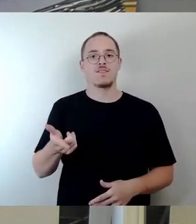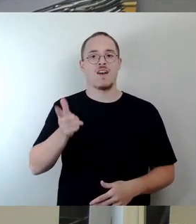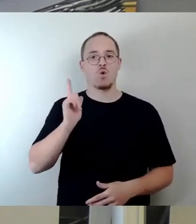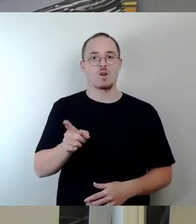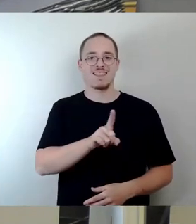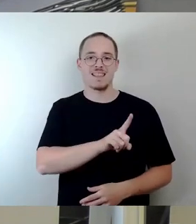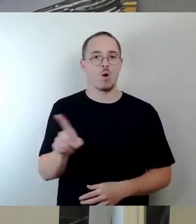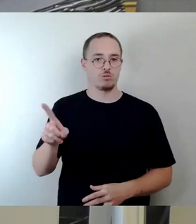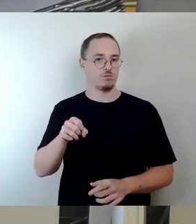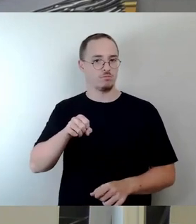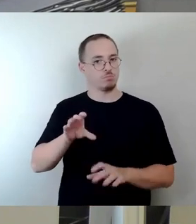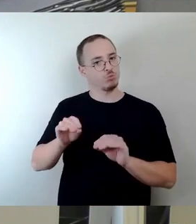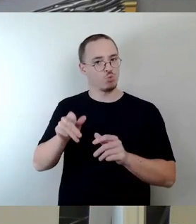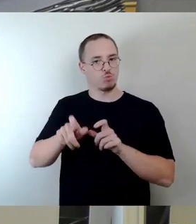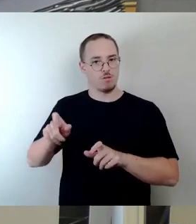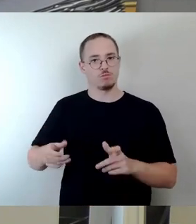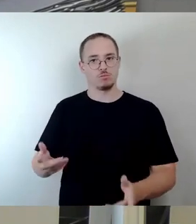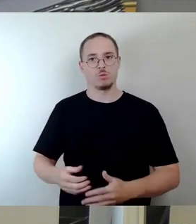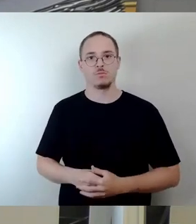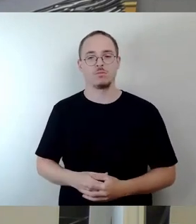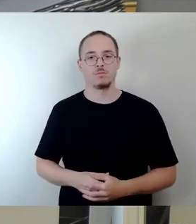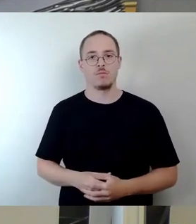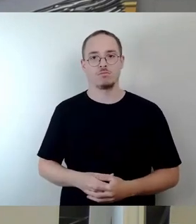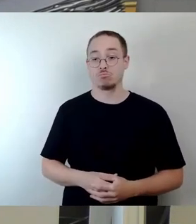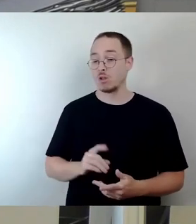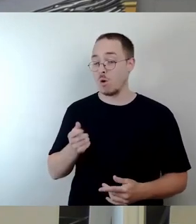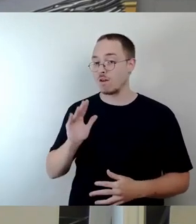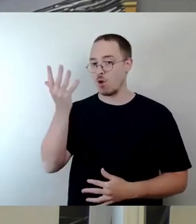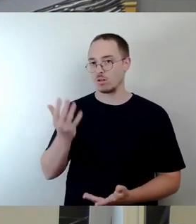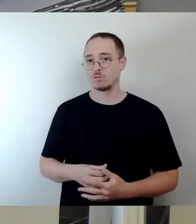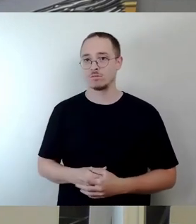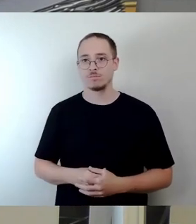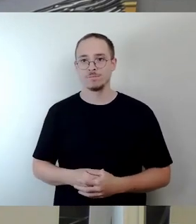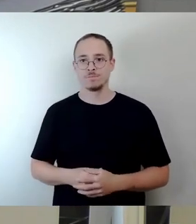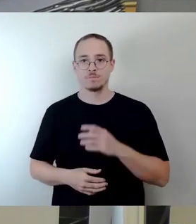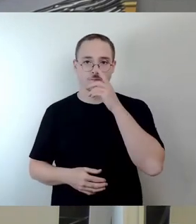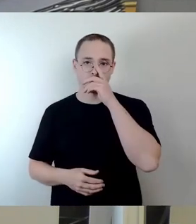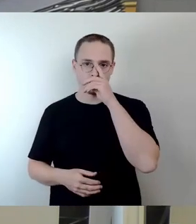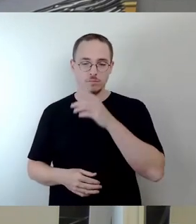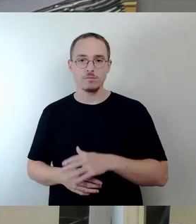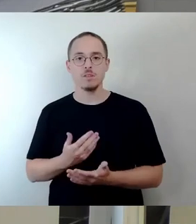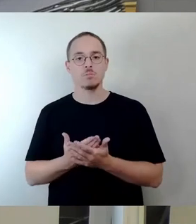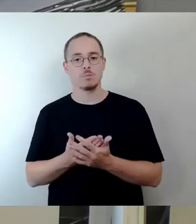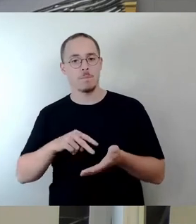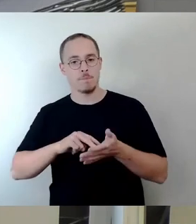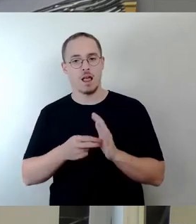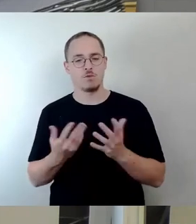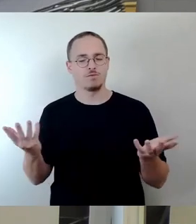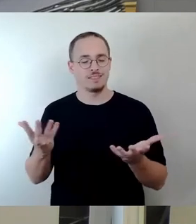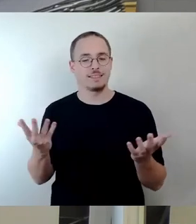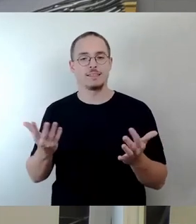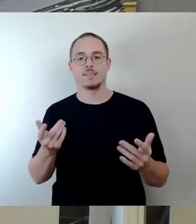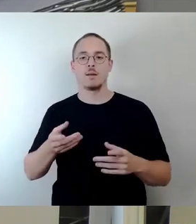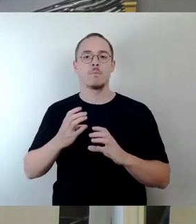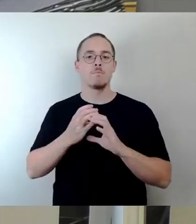Auch in Planung gibt es viele Dinge, die neu entstehen werden. Wir reden jetzt über das Busnetz Südwest und Nordost. Wir haben gesehen, am